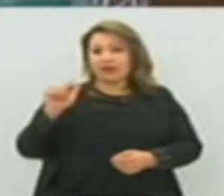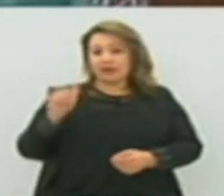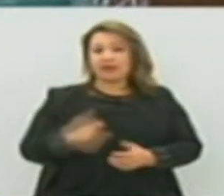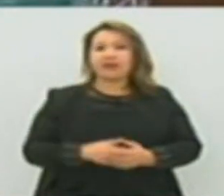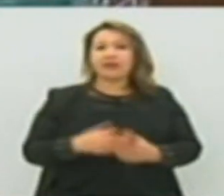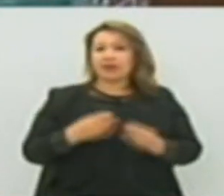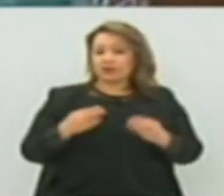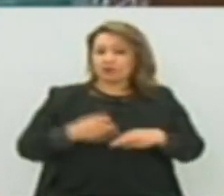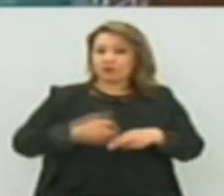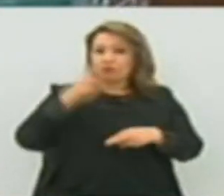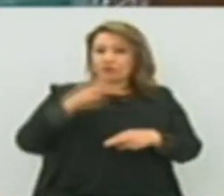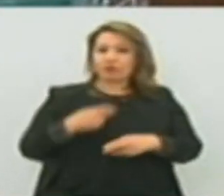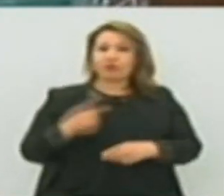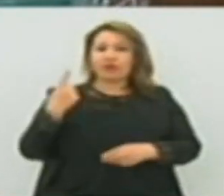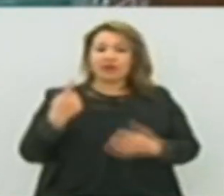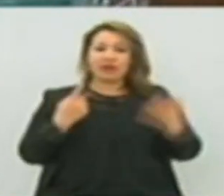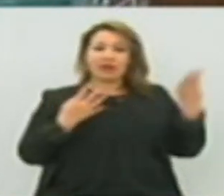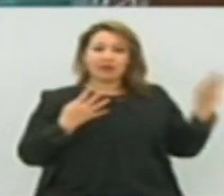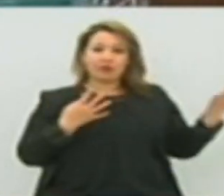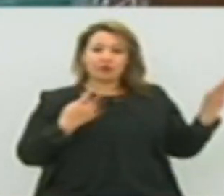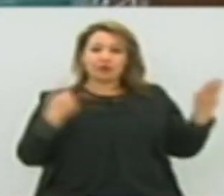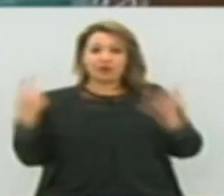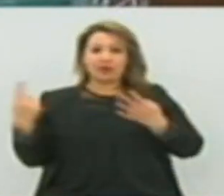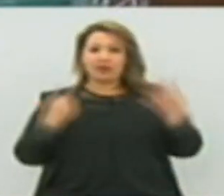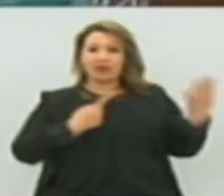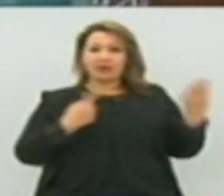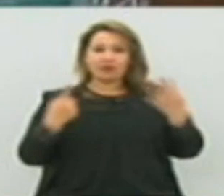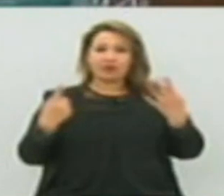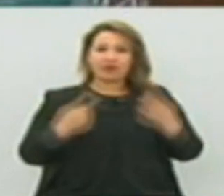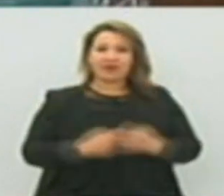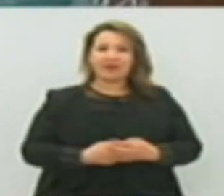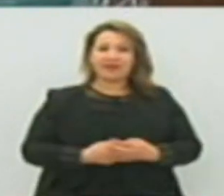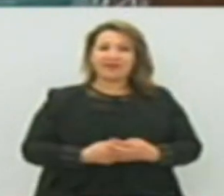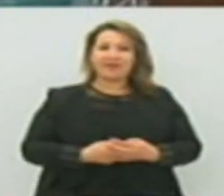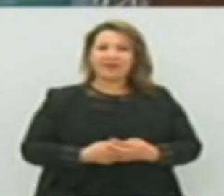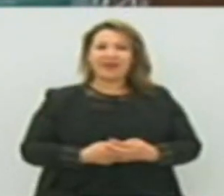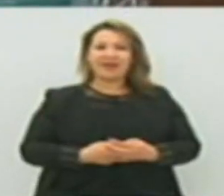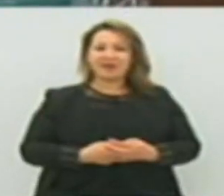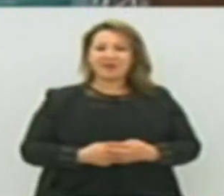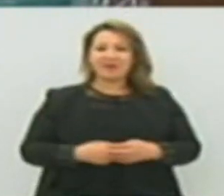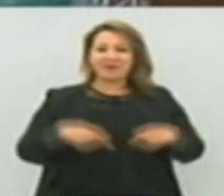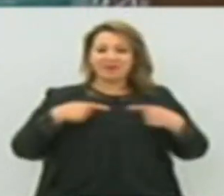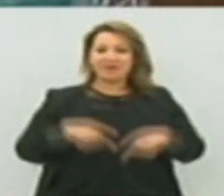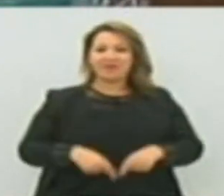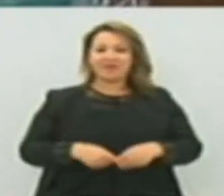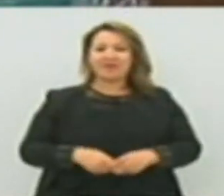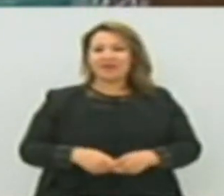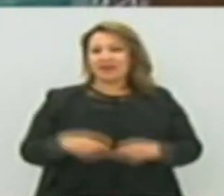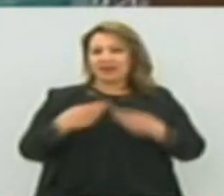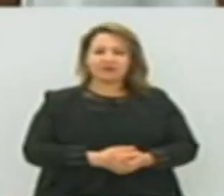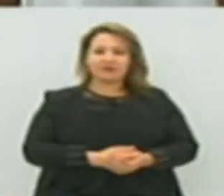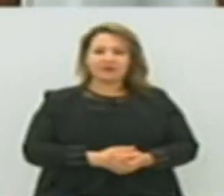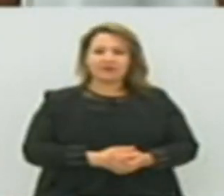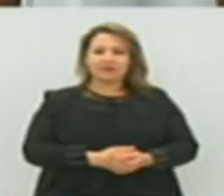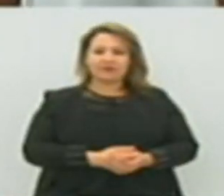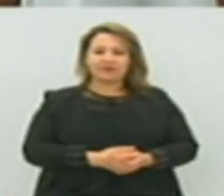كثر من ربع المدينة راه موجود الثم اللي هو 13 الف نسمة وعليه سيد الوزير نتمنى أنك تجاوبني على السؤالين